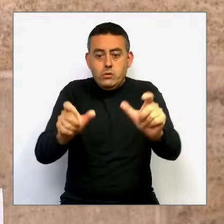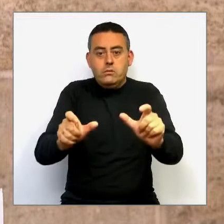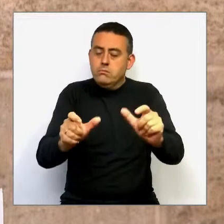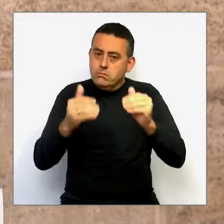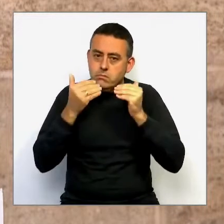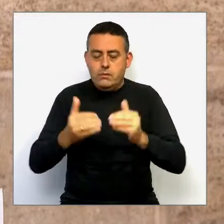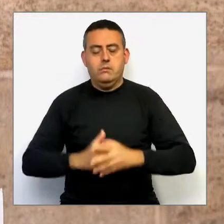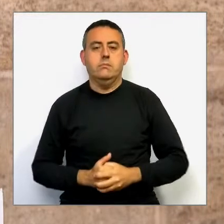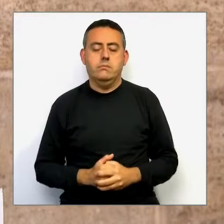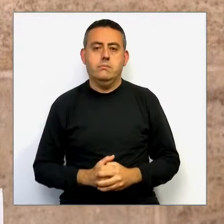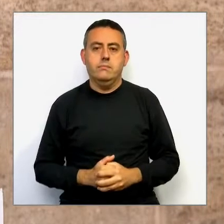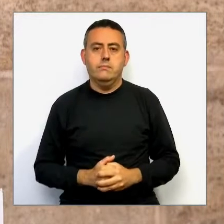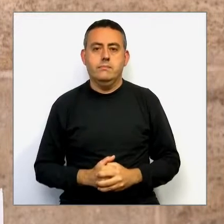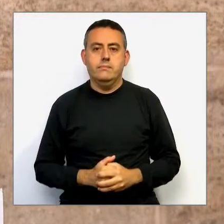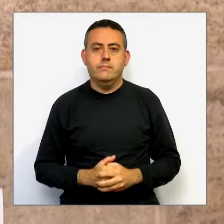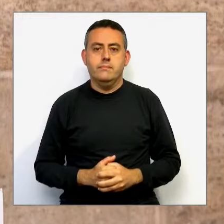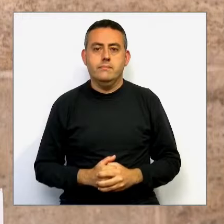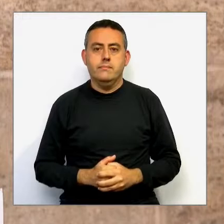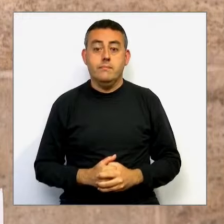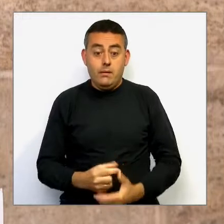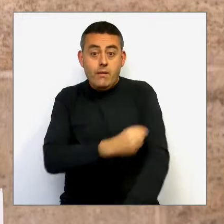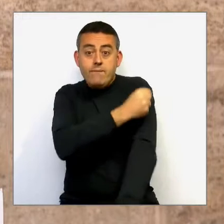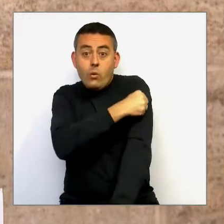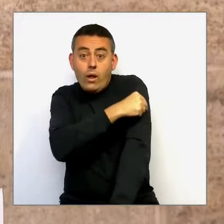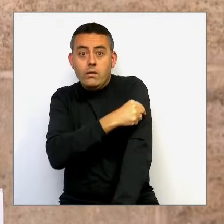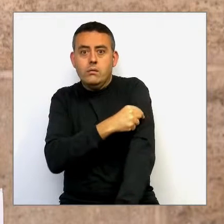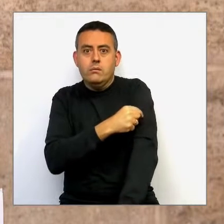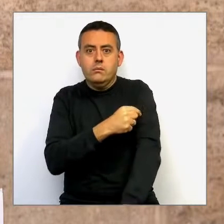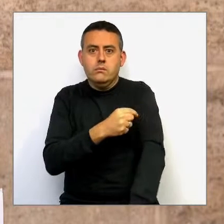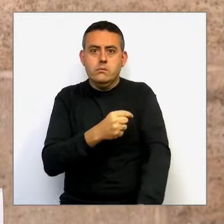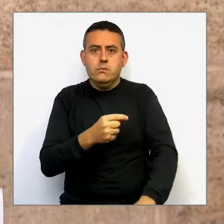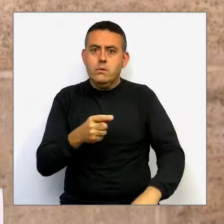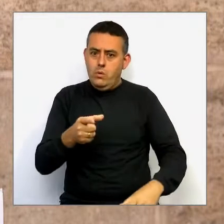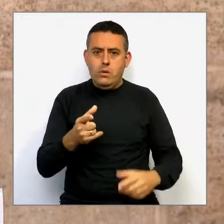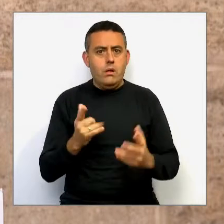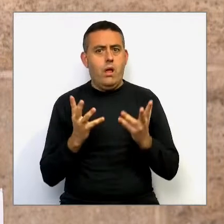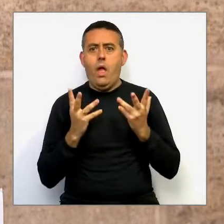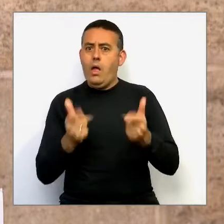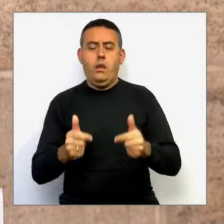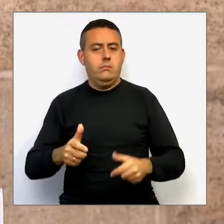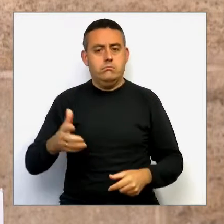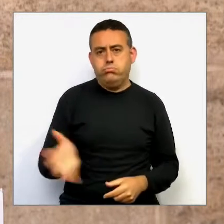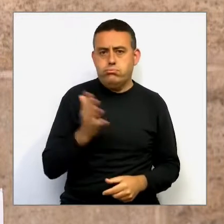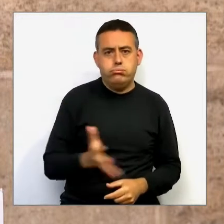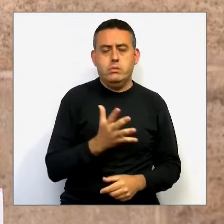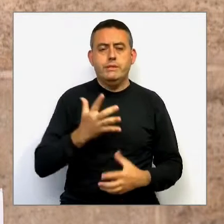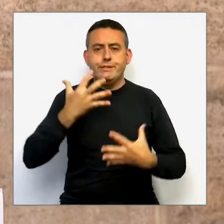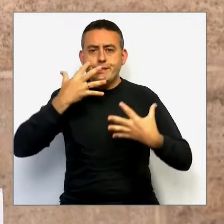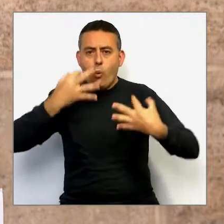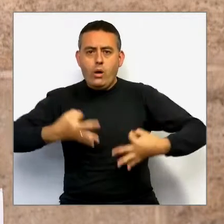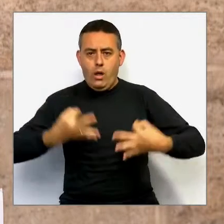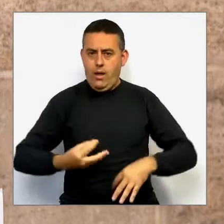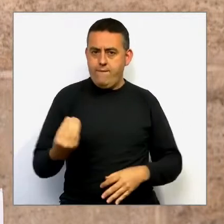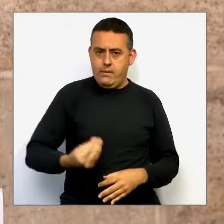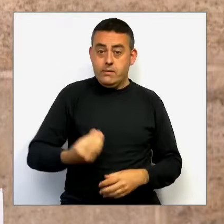Una vacunació que està sent àgil, segura i eficient, malgrat que no